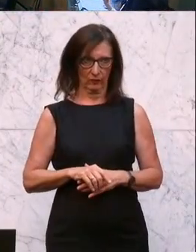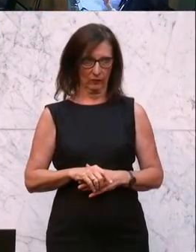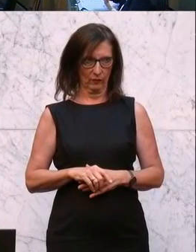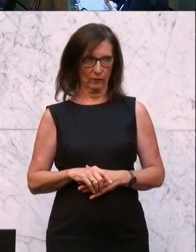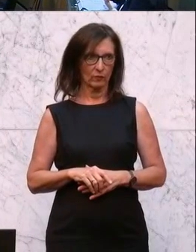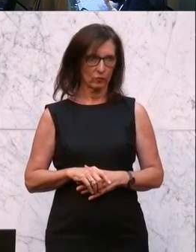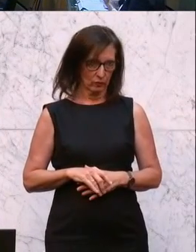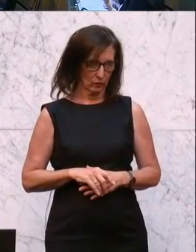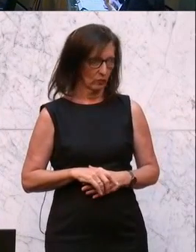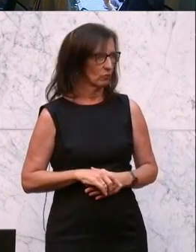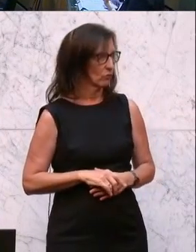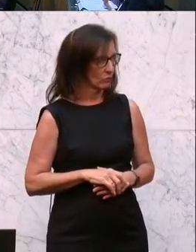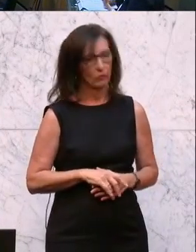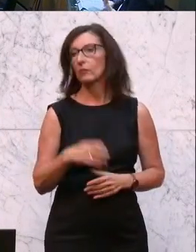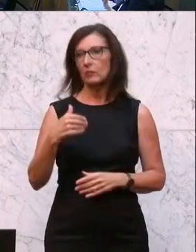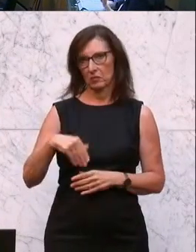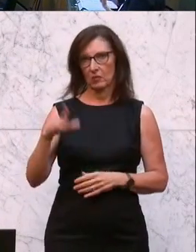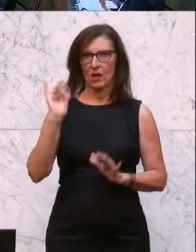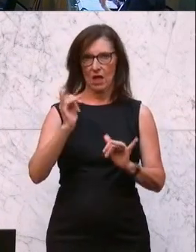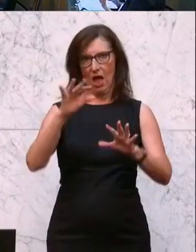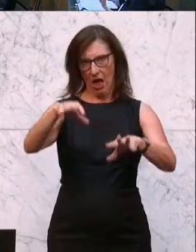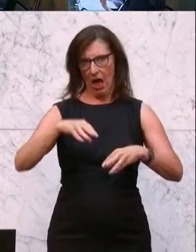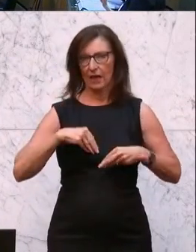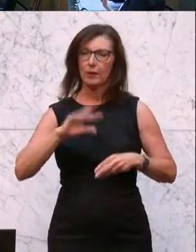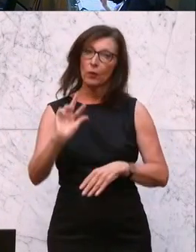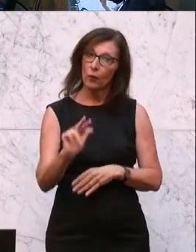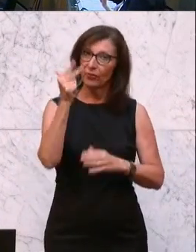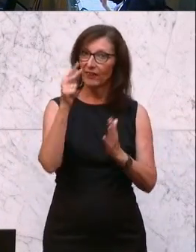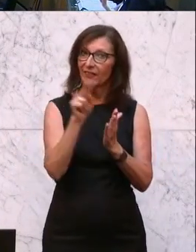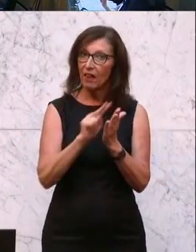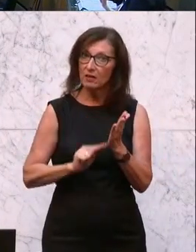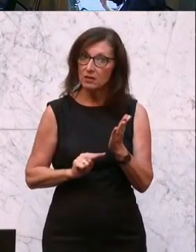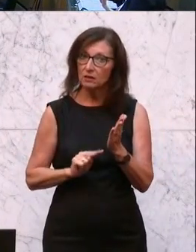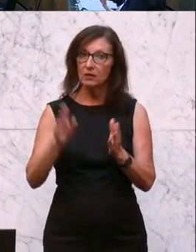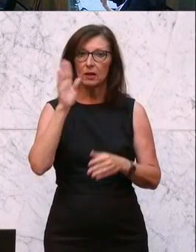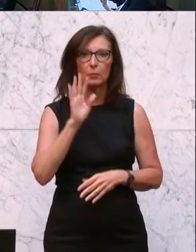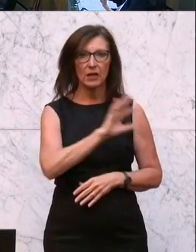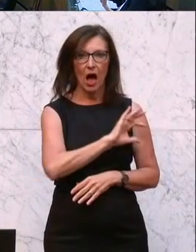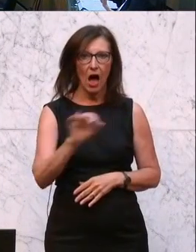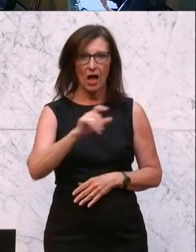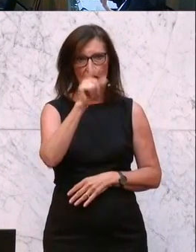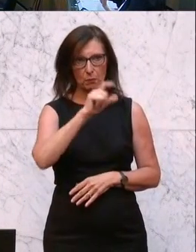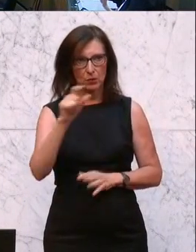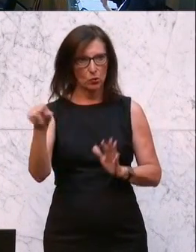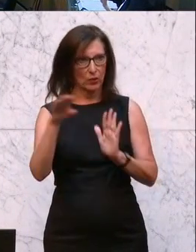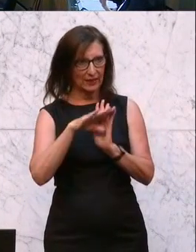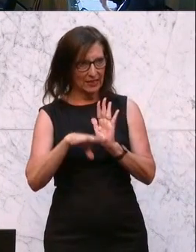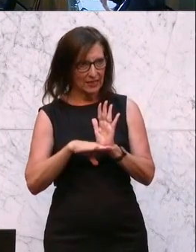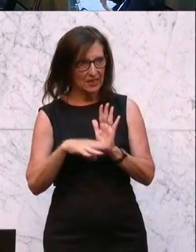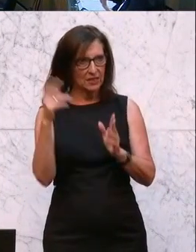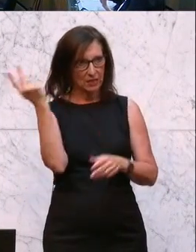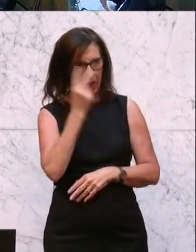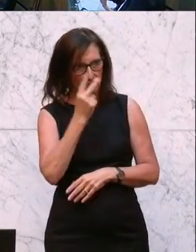Das ist mehrheitlich angenommen. Wir kommen zur dritten Lesung. Ich bitte jene Damen und die im vorliegenden Gesetzentwurf auch in dritter Lesung die